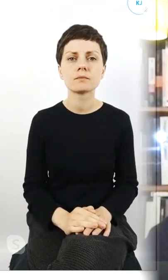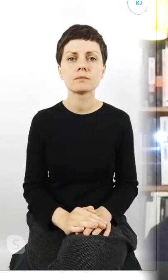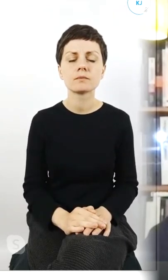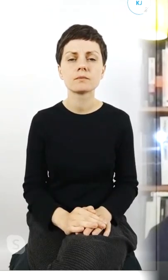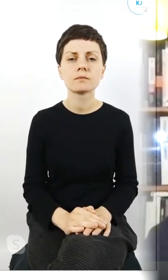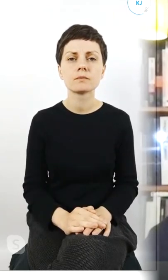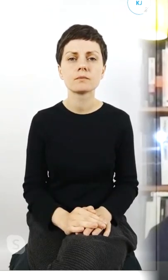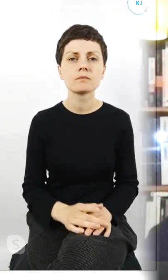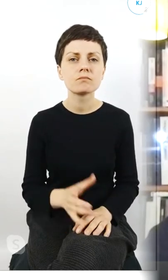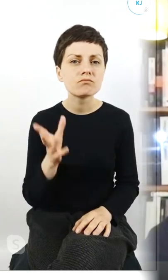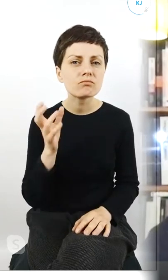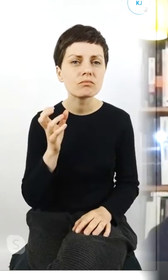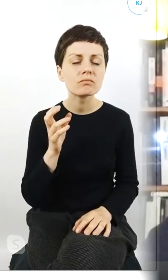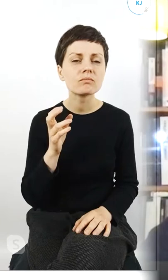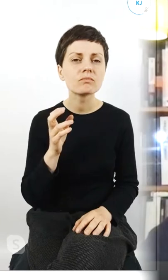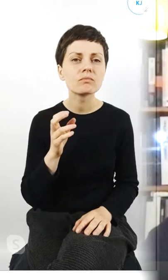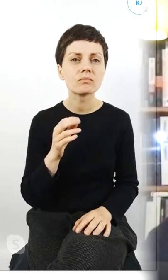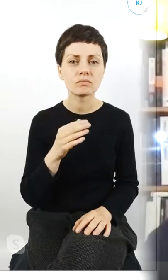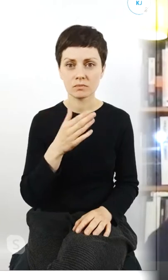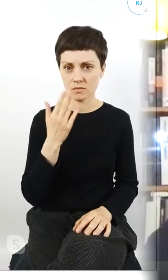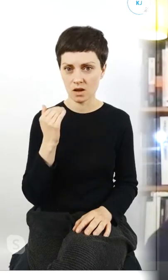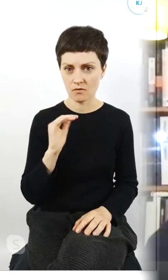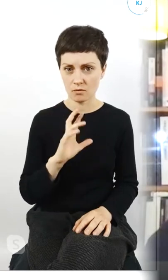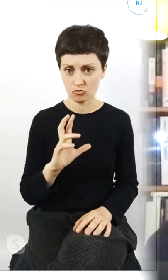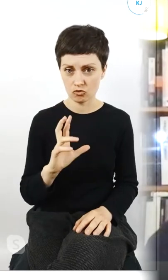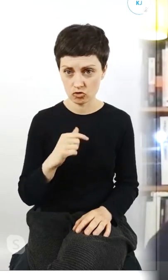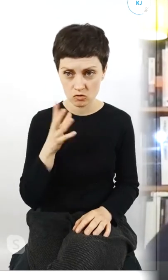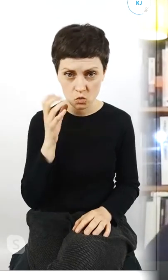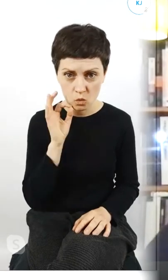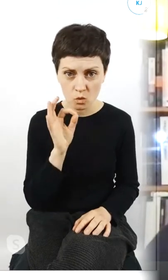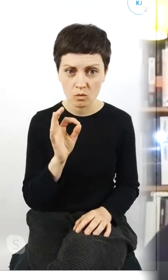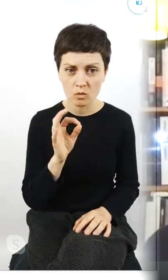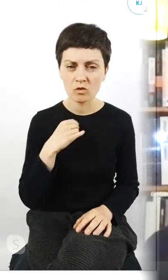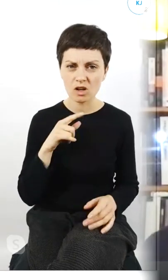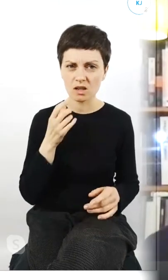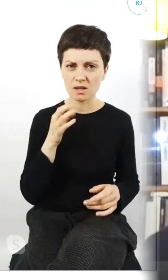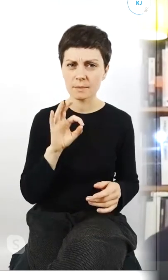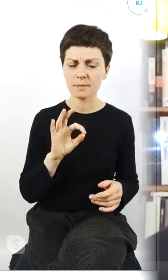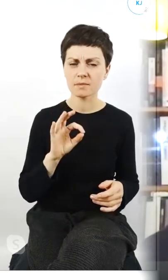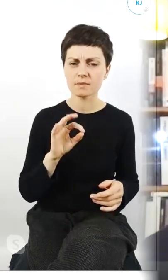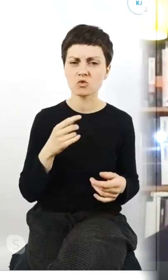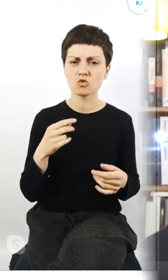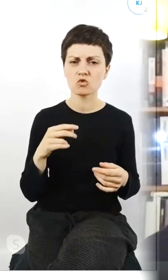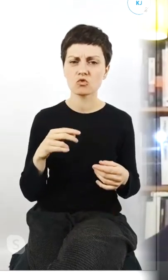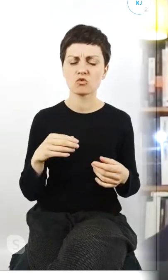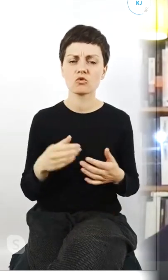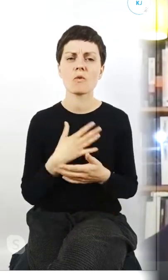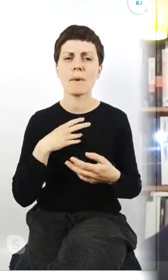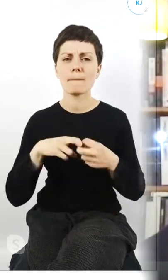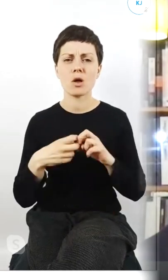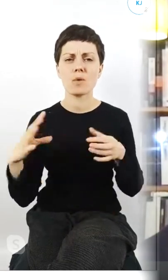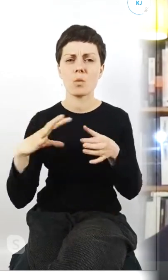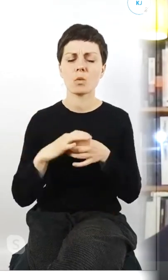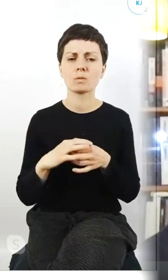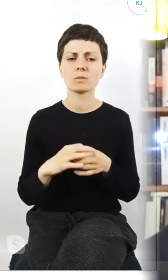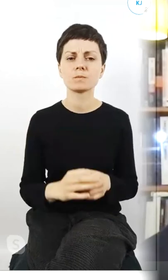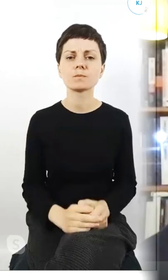Alicjo mów nie wiem nie słychać bo chyba znowu mamy problemy z łącznością